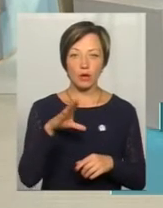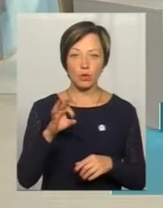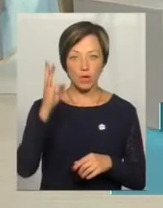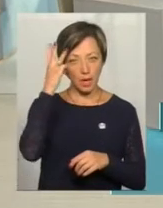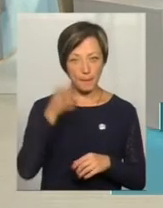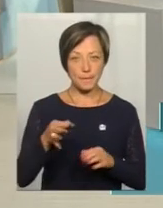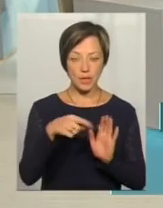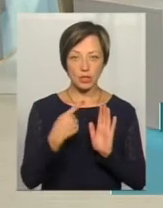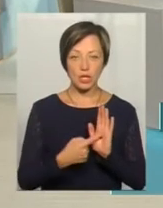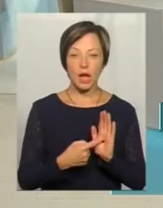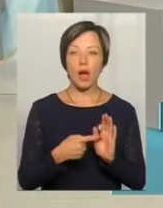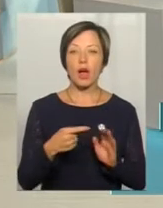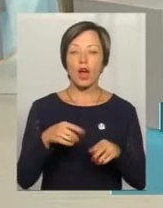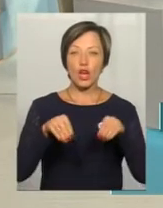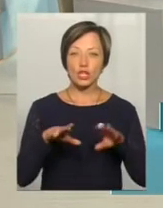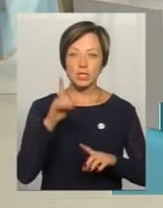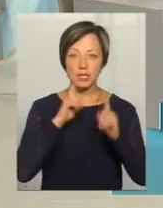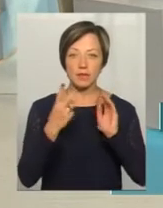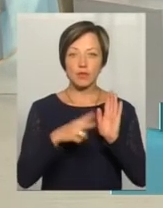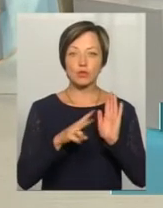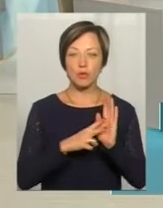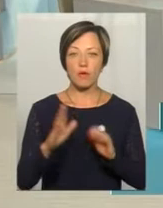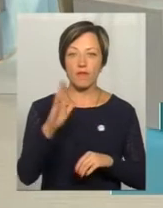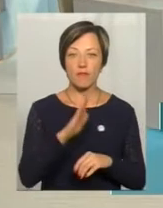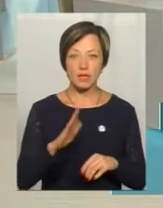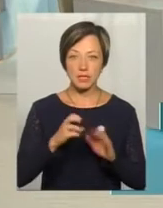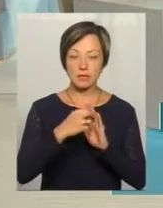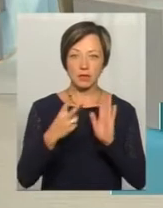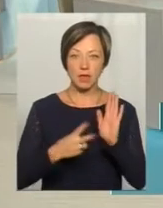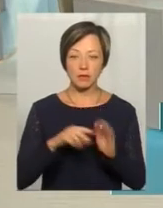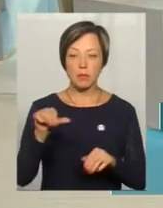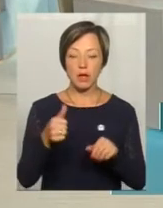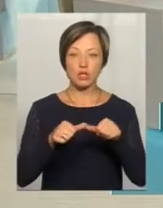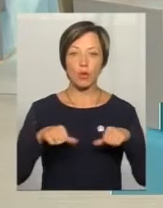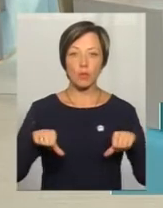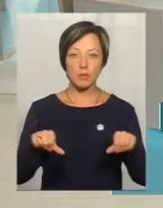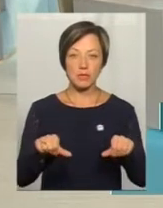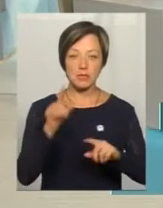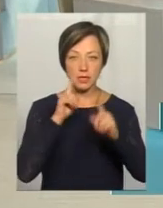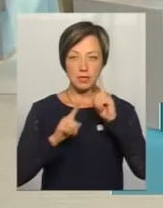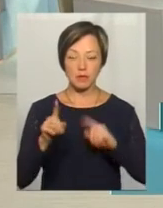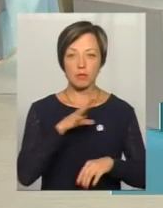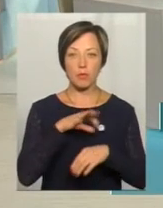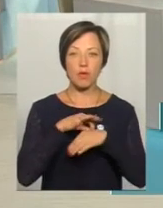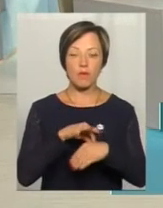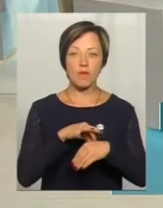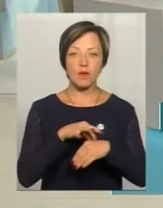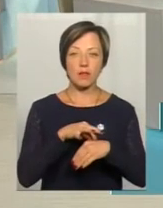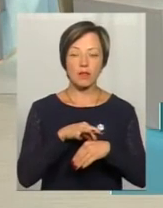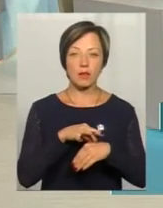сесії 27 вересня 2017 року. Перше засідання комісії ми провели вже в